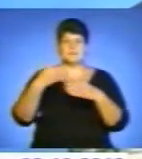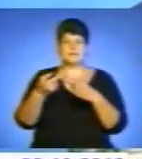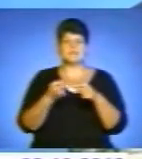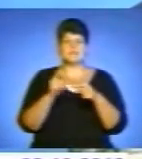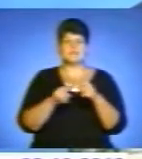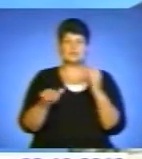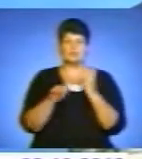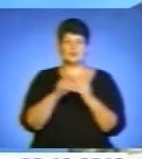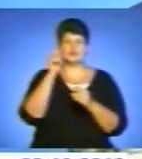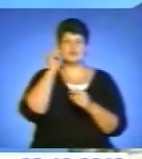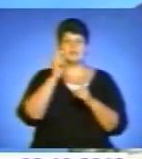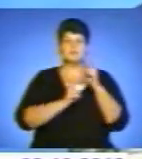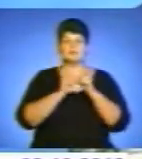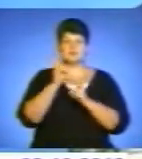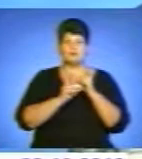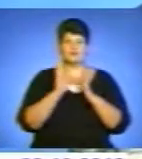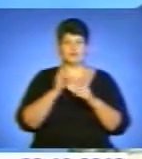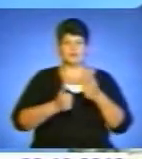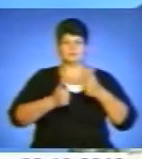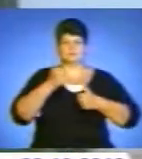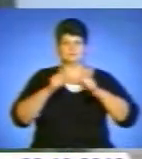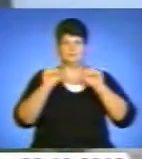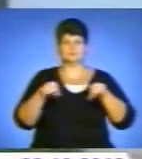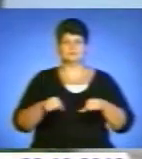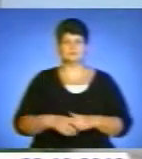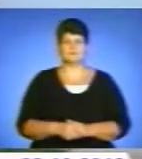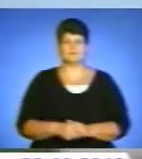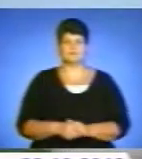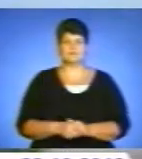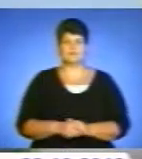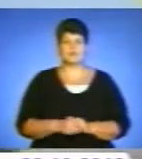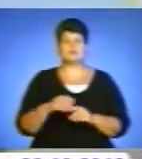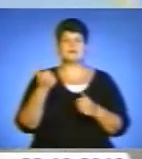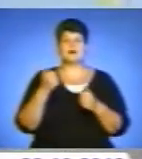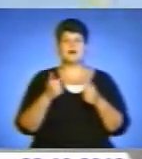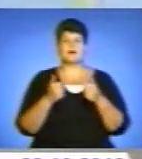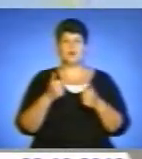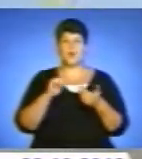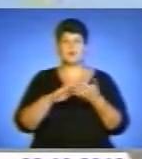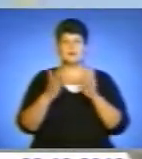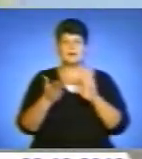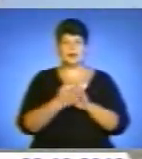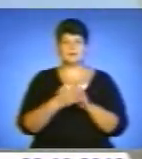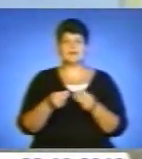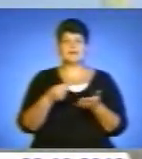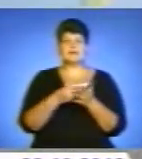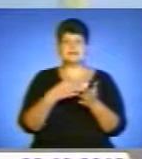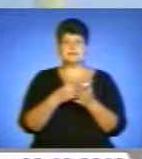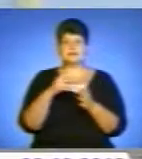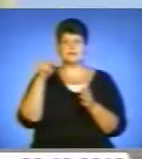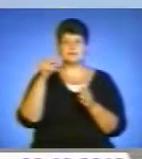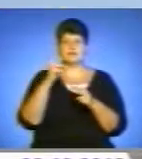українській промисловості стати конкурентно здатною. За контрактами ціна імпортного газу для України наприкінці